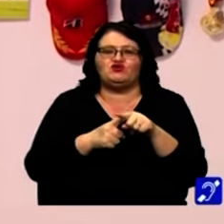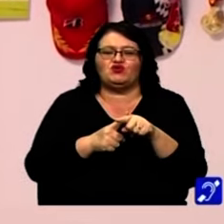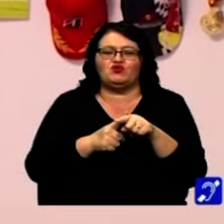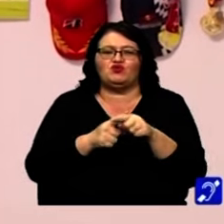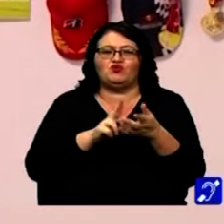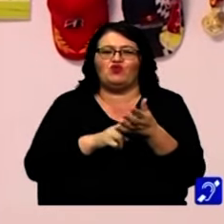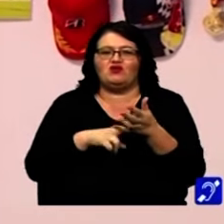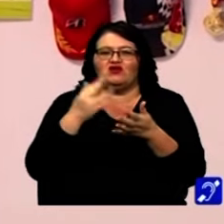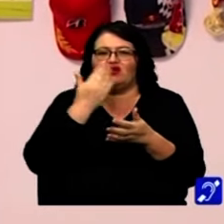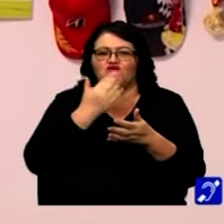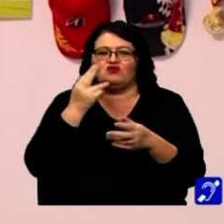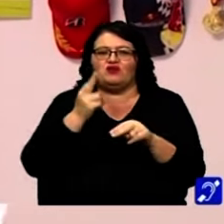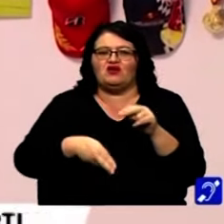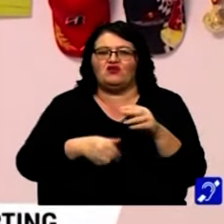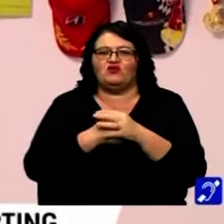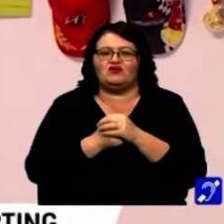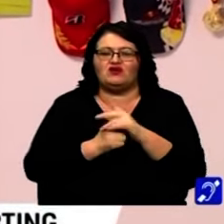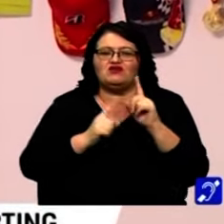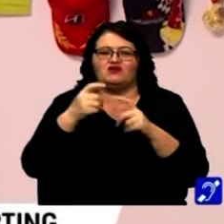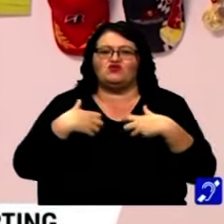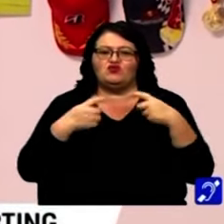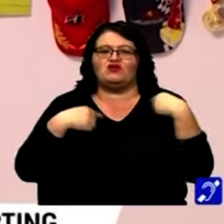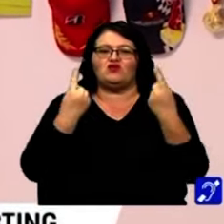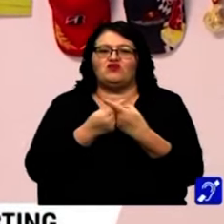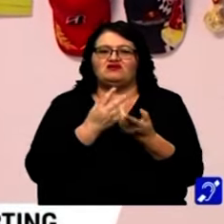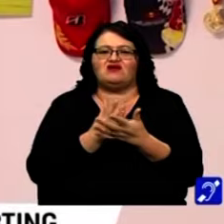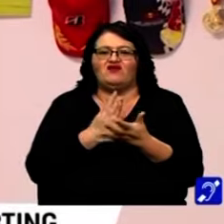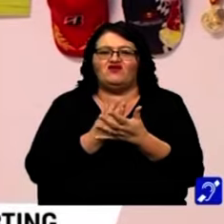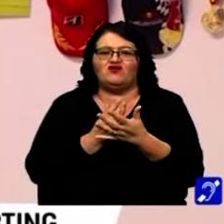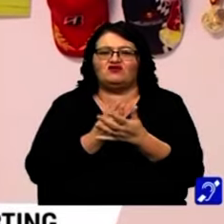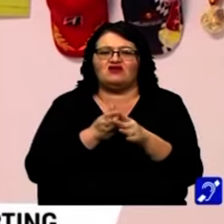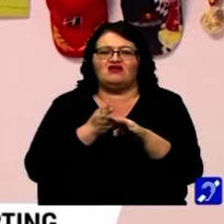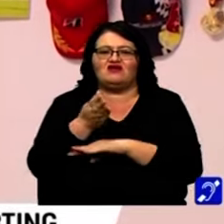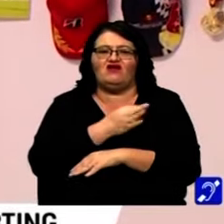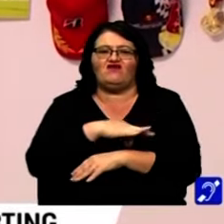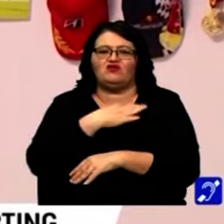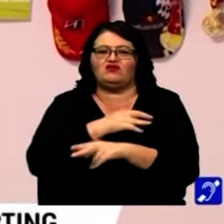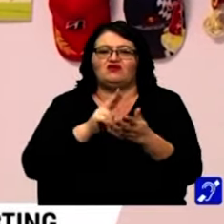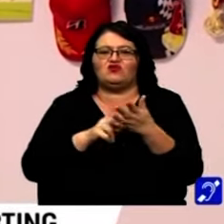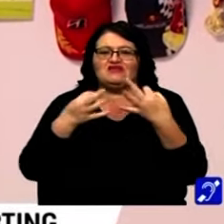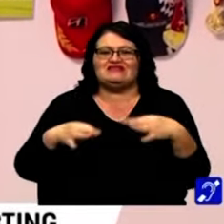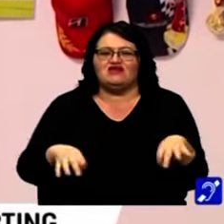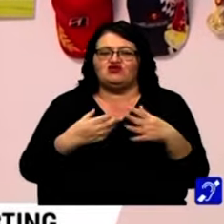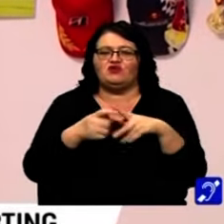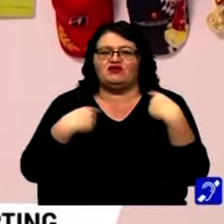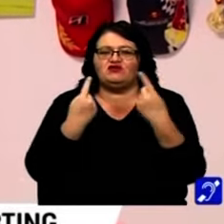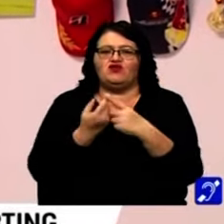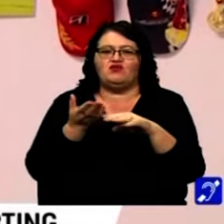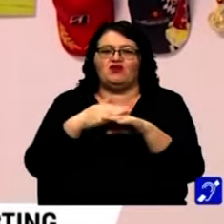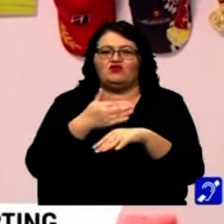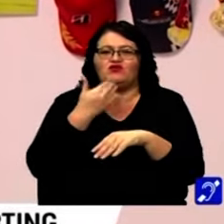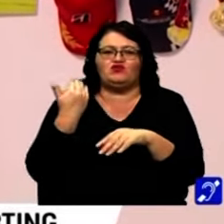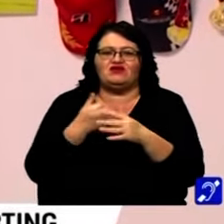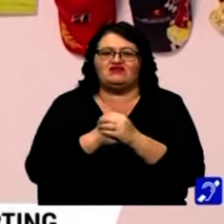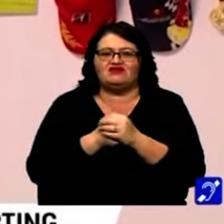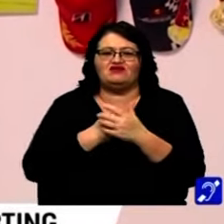notele la școală până la urmă. Dar bucuria noastră a fost că a intrat la facultate cu 10, ceea ce pentru noi mai mult de atât ce ne